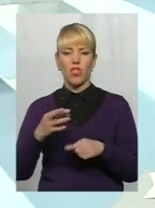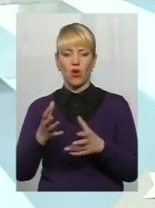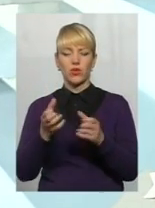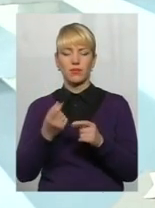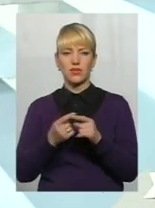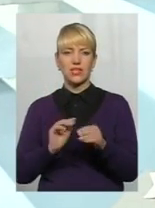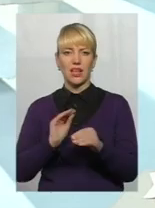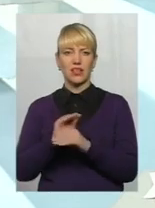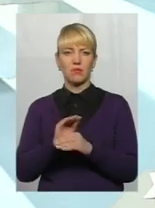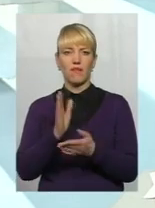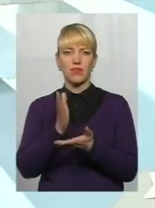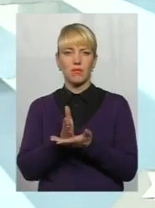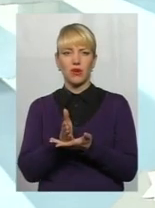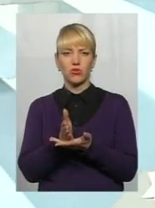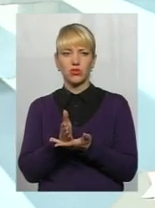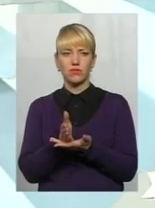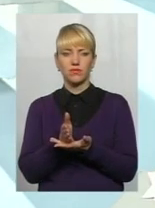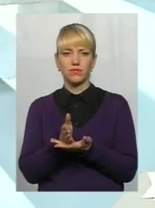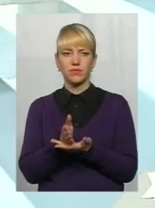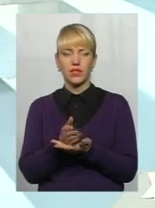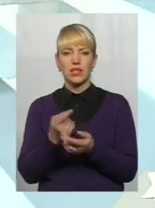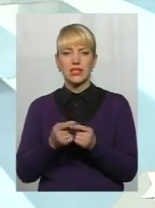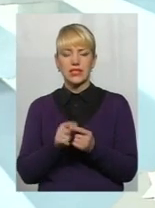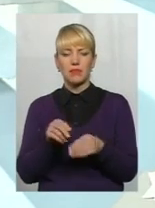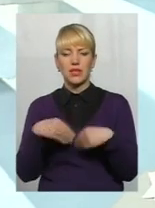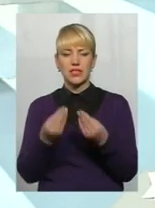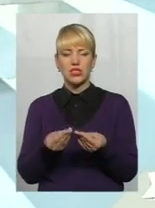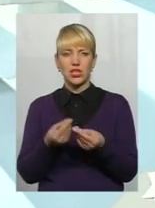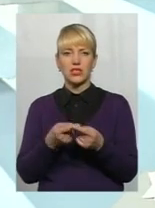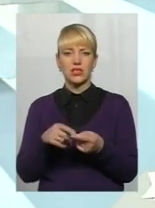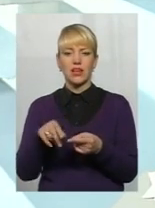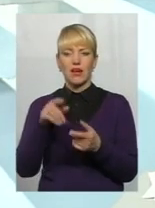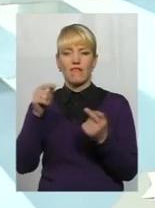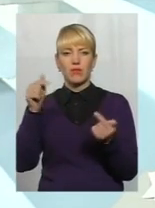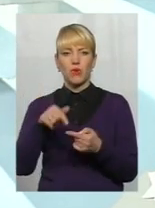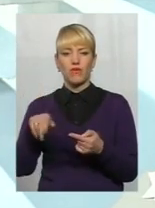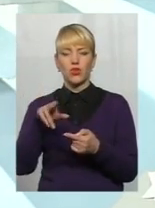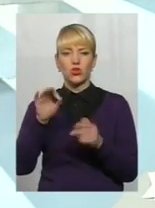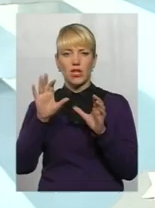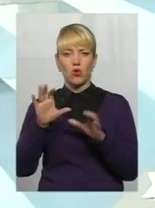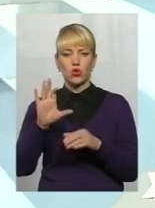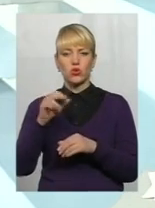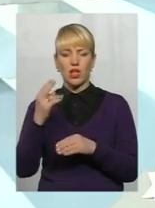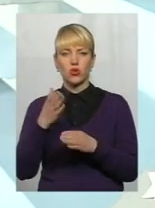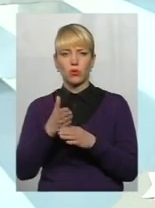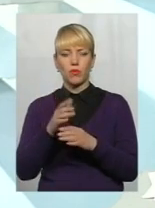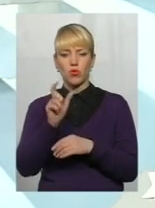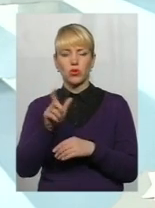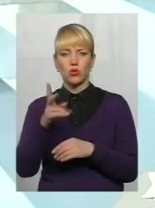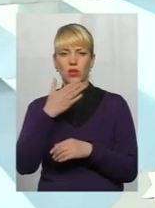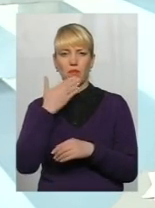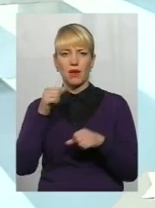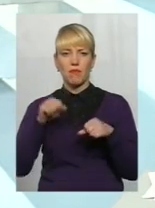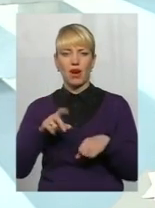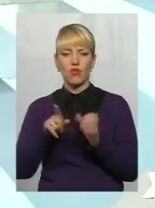цієї надбавки, вона призначається відповідно до закону про державну соціальну допомогу особам, які не мають права на